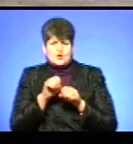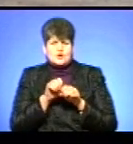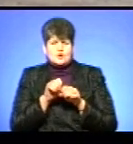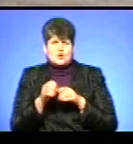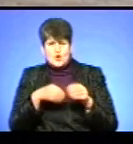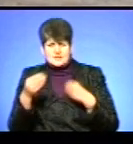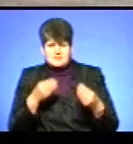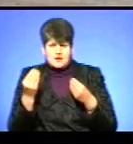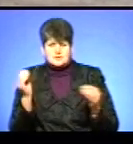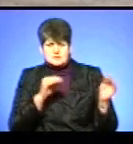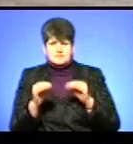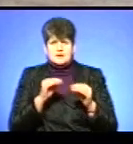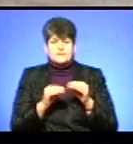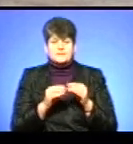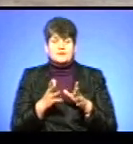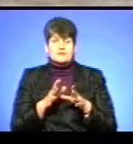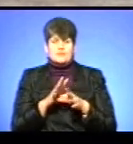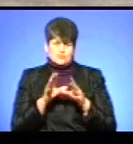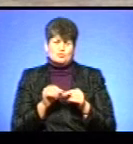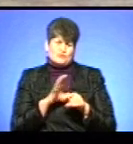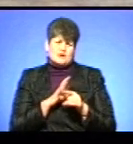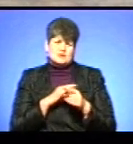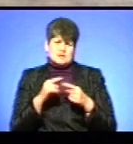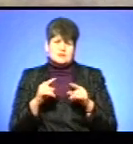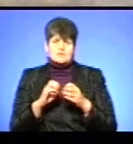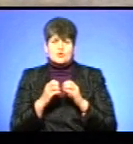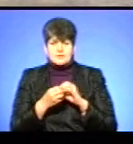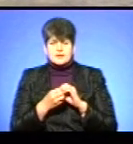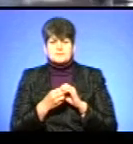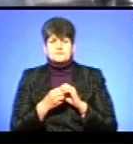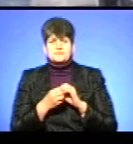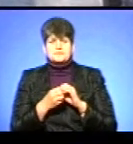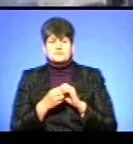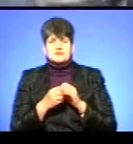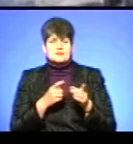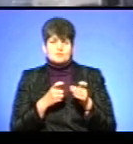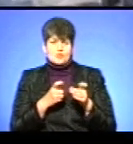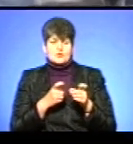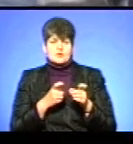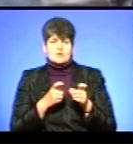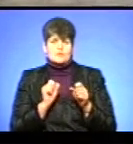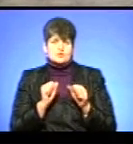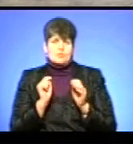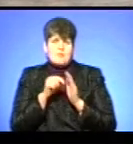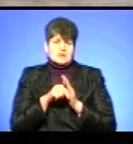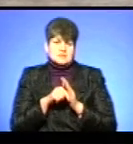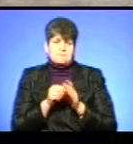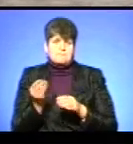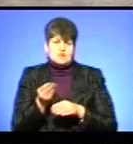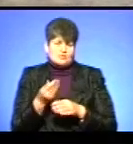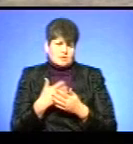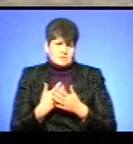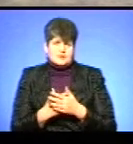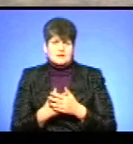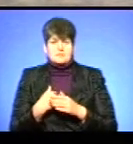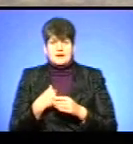усунути недоліки. По заклинанню, буває, що зажимає гільзу, під час бою може пасти пісок. Не зважаєте на те, що